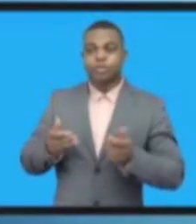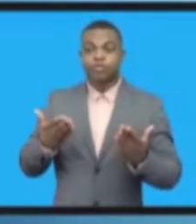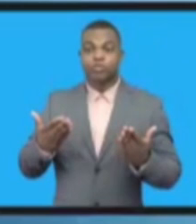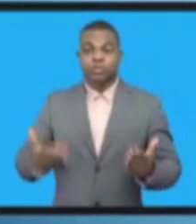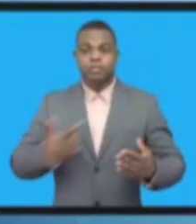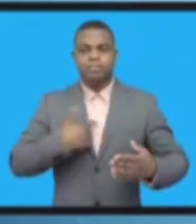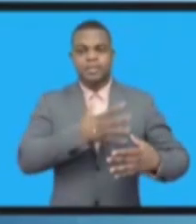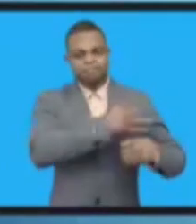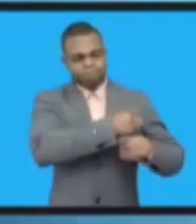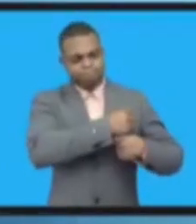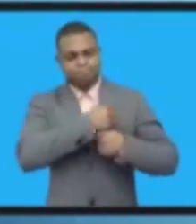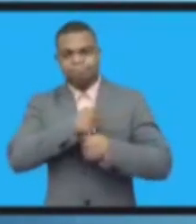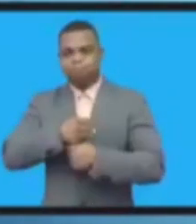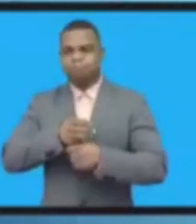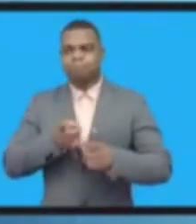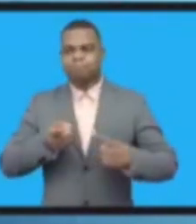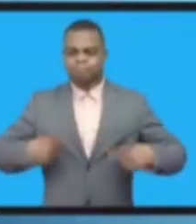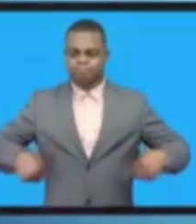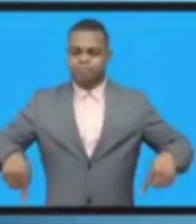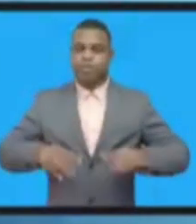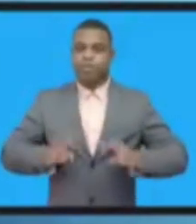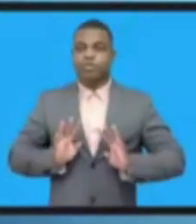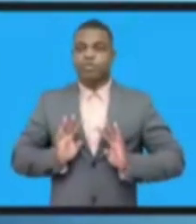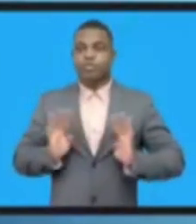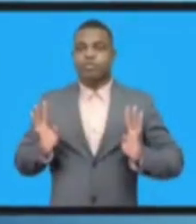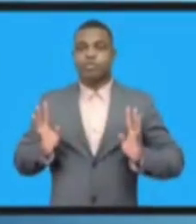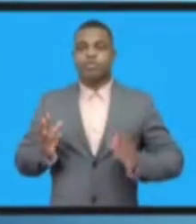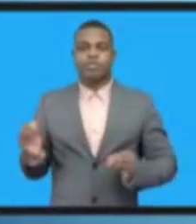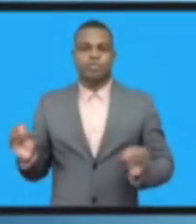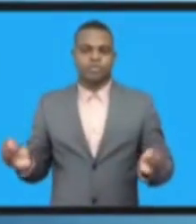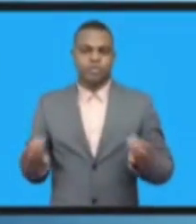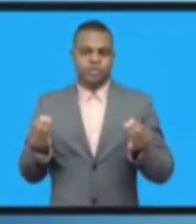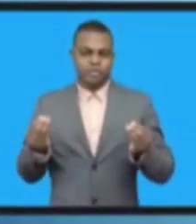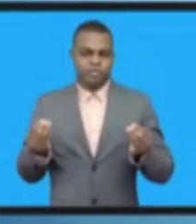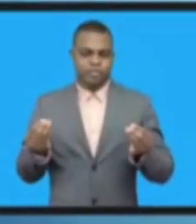больше всех использует интернет.